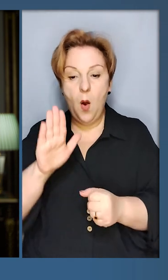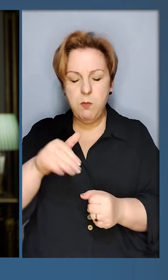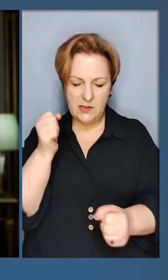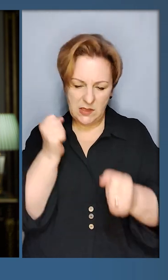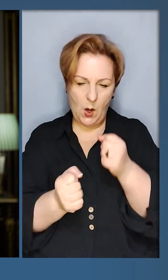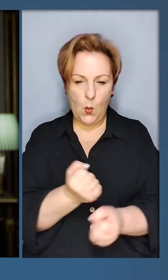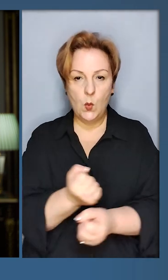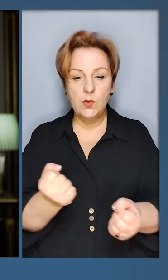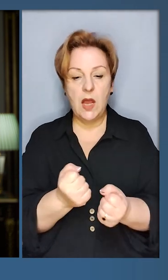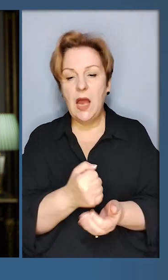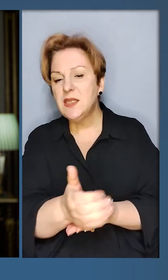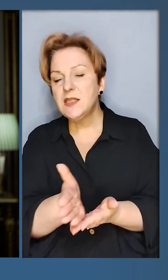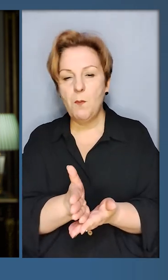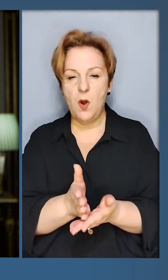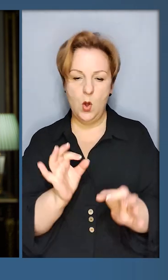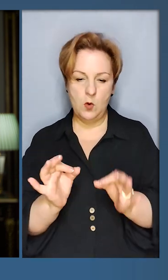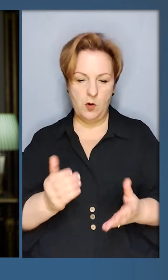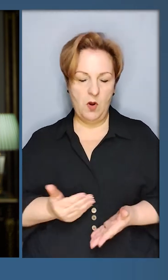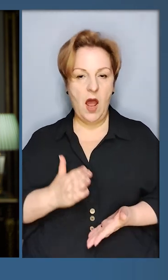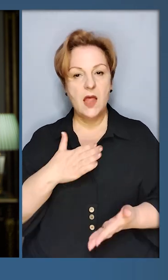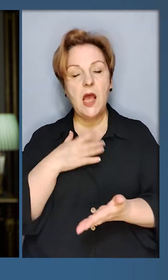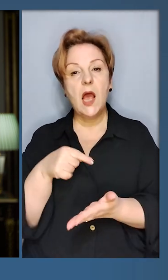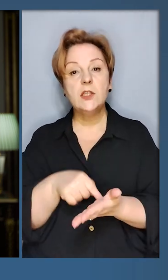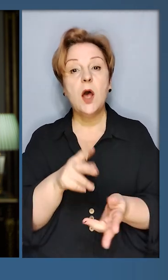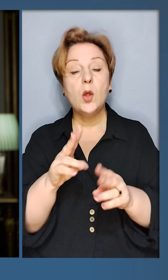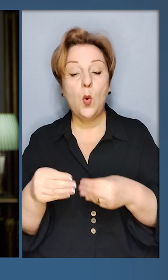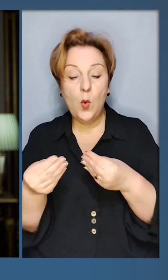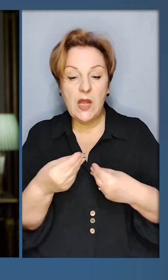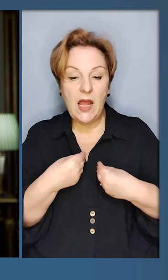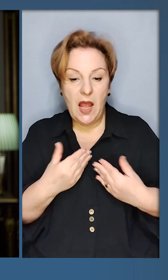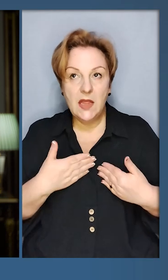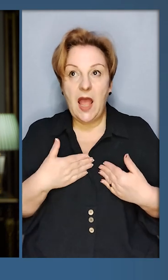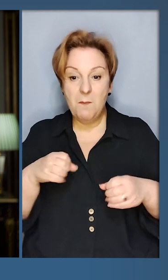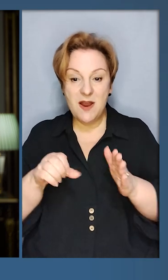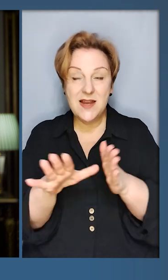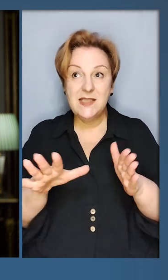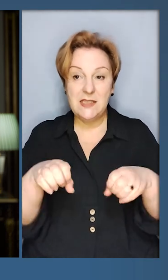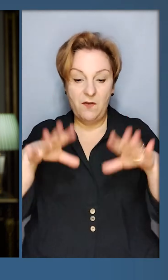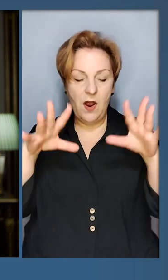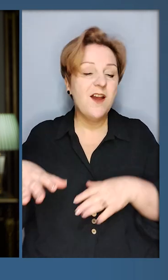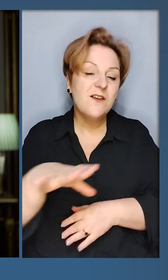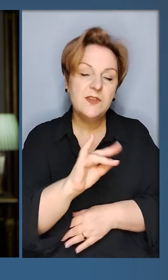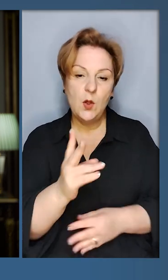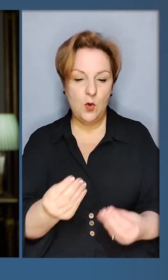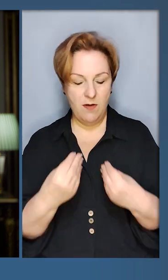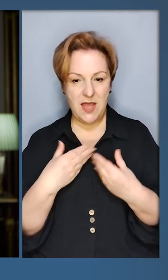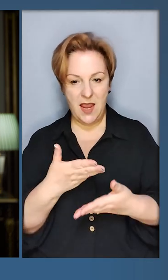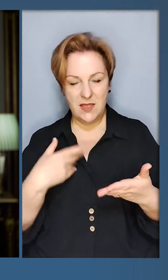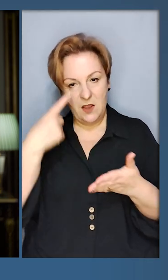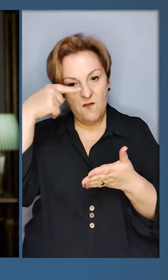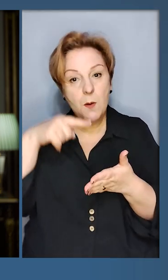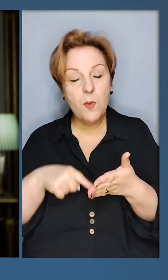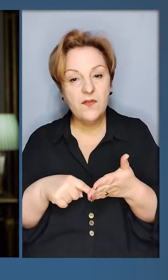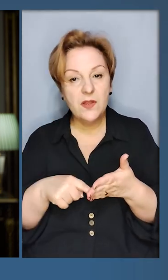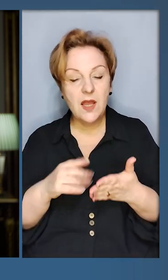рятує після ударів, забезпечує нормальне життя наших міст, хто дає нам світло, всі, хто дає нам